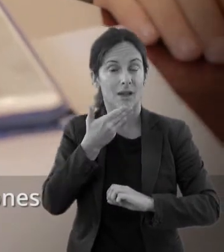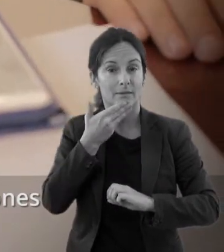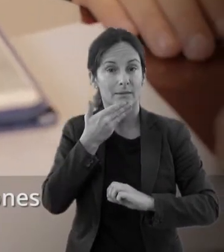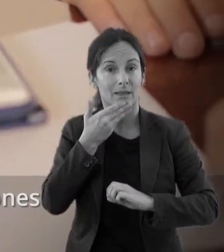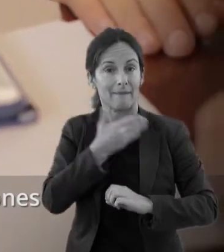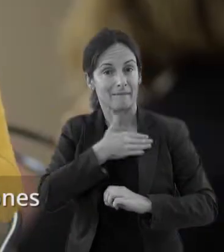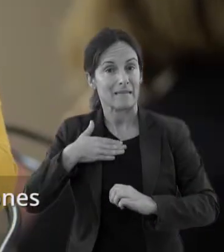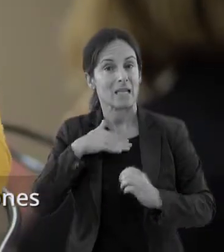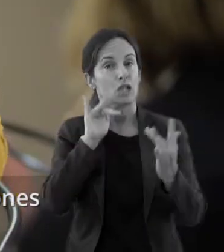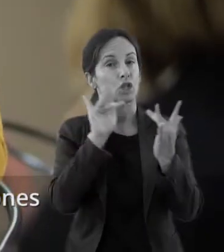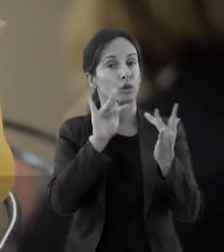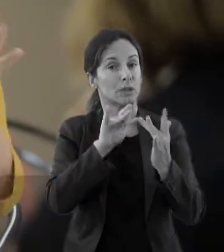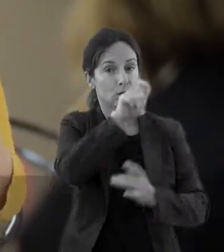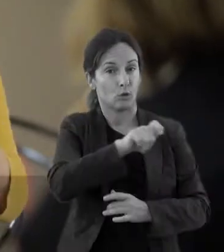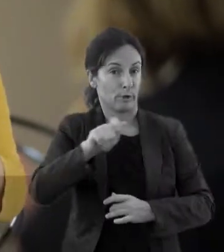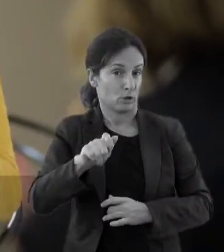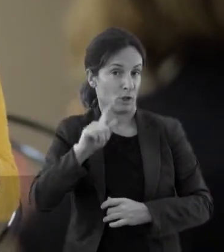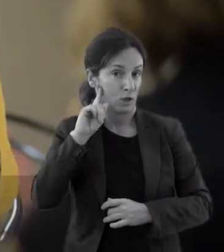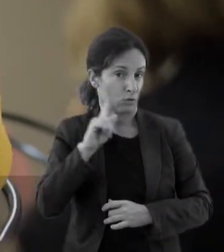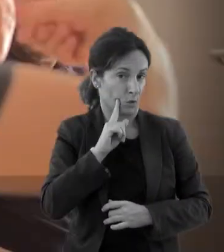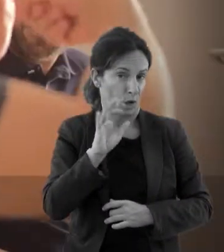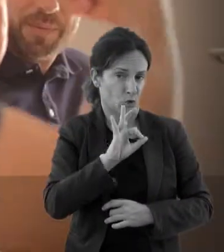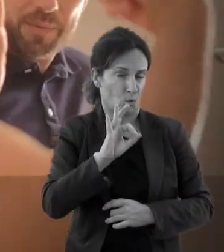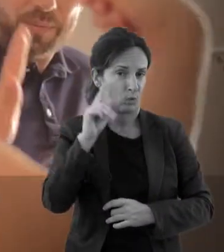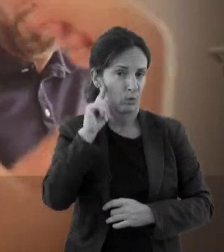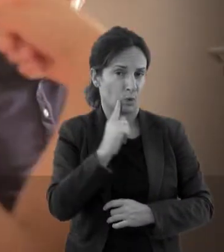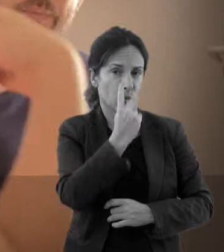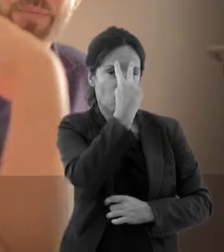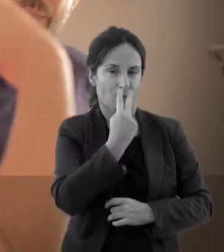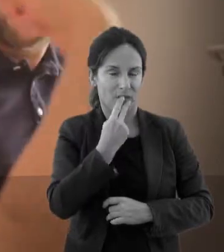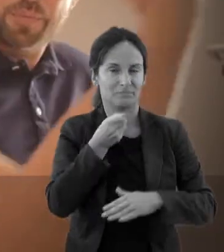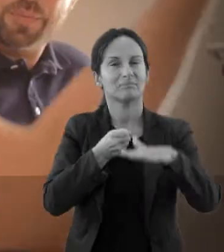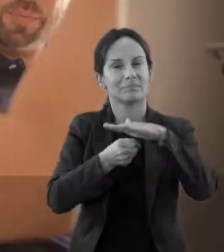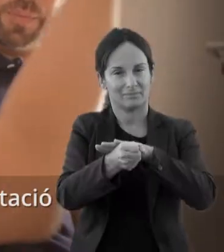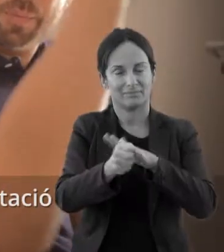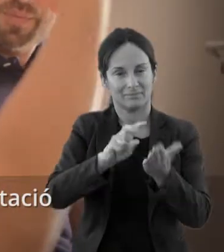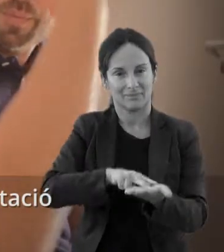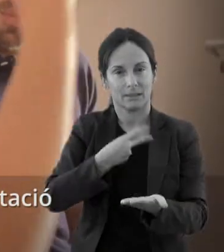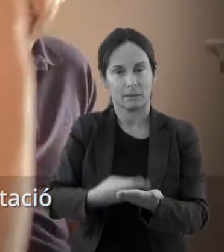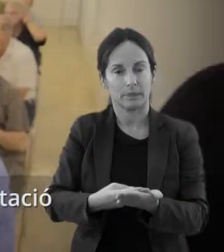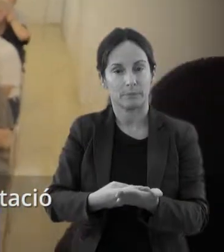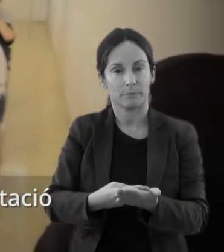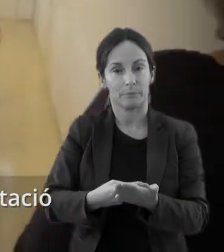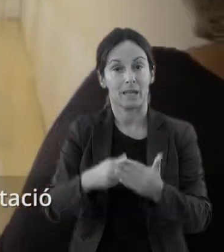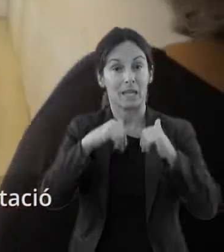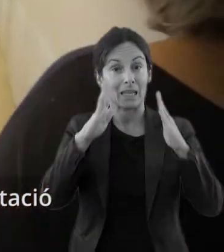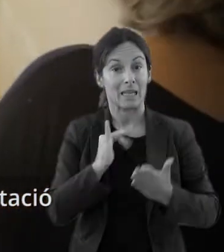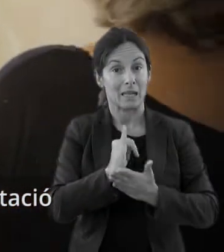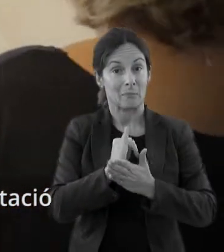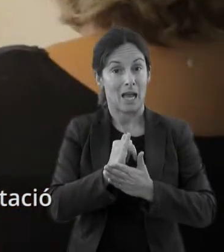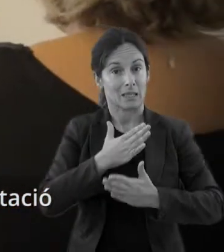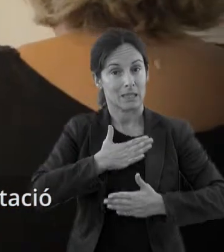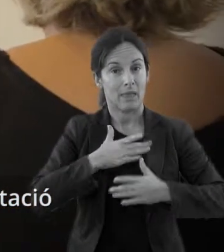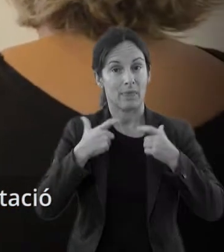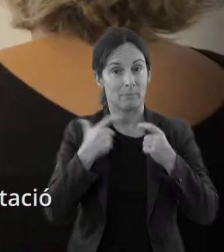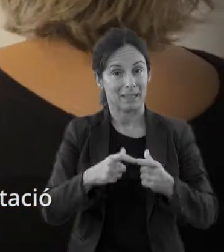ateses persones oients que en un moment donat necessiten comunicar-se amb una persona sorda. Anualment, des del Departament